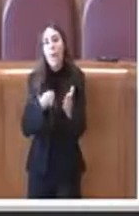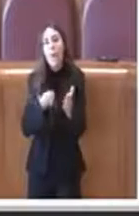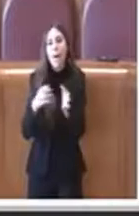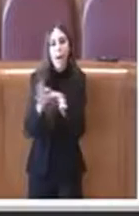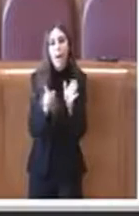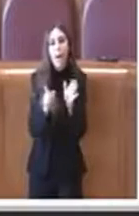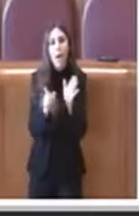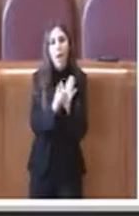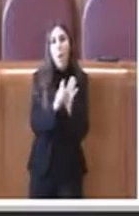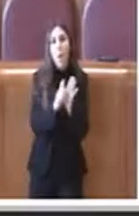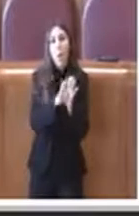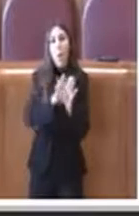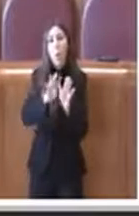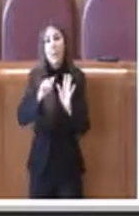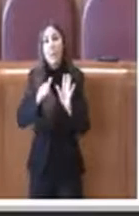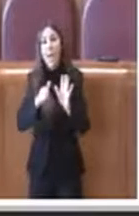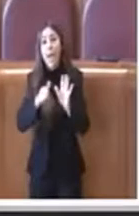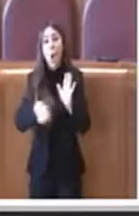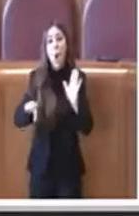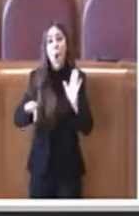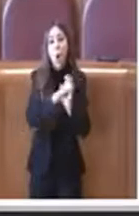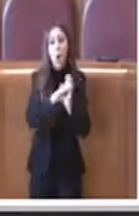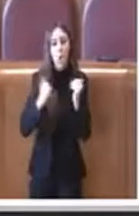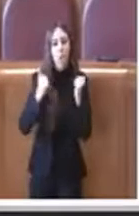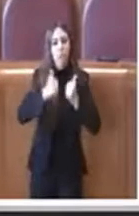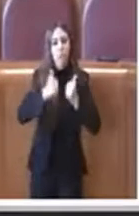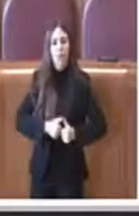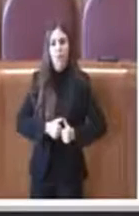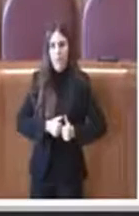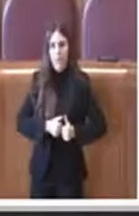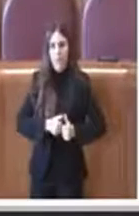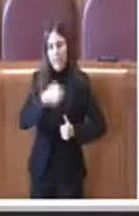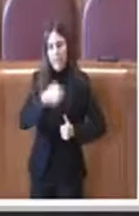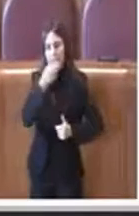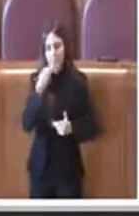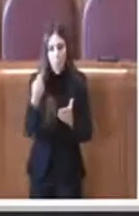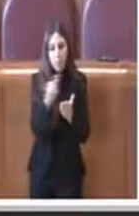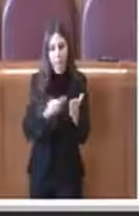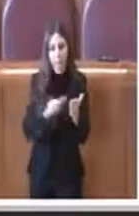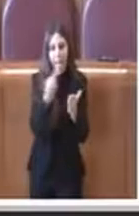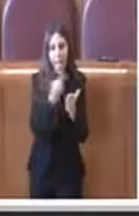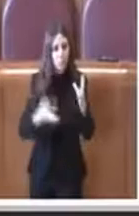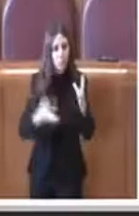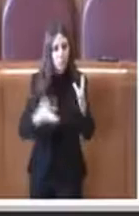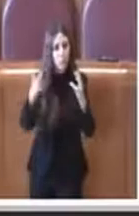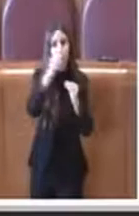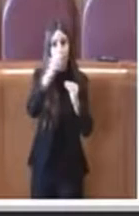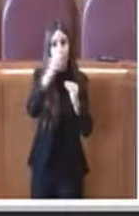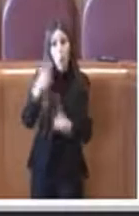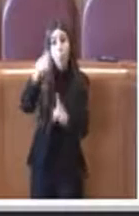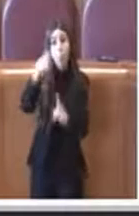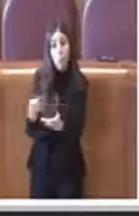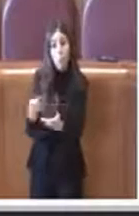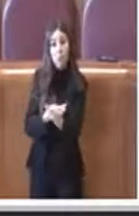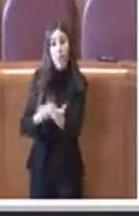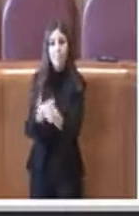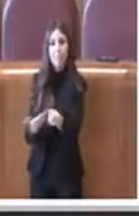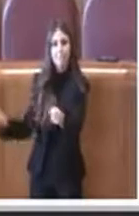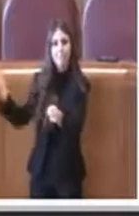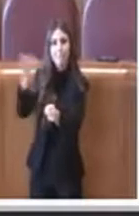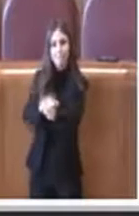2446 del codice civile ovvero tu devi fare un piano di ristrutturazione e di risanamento e